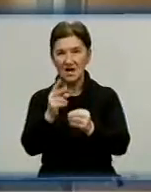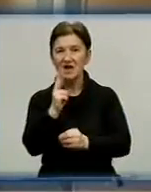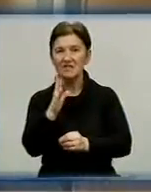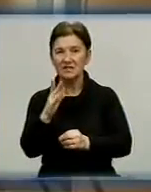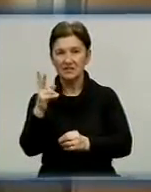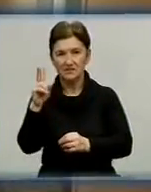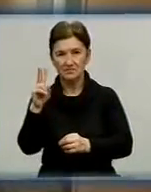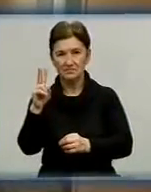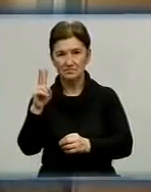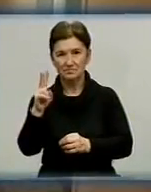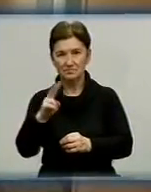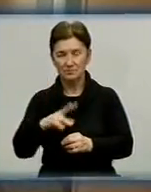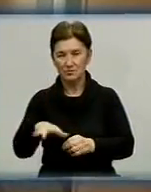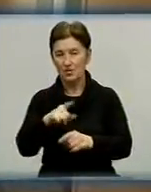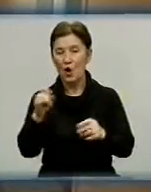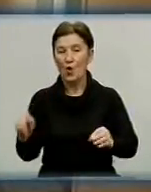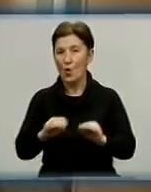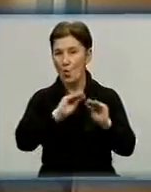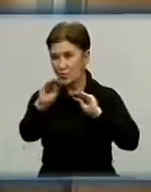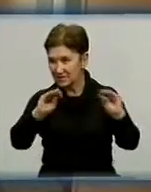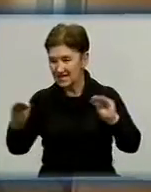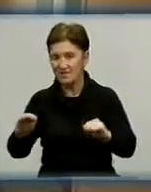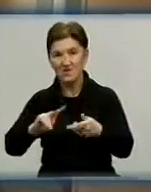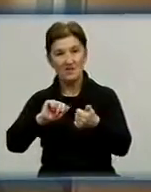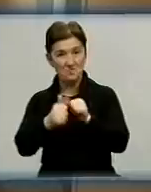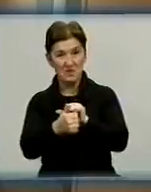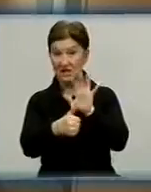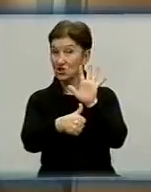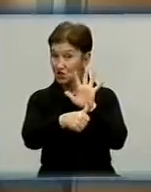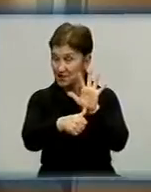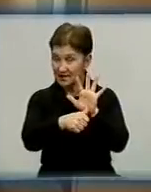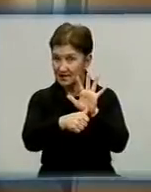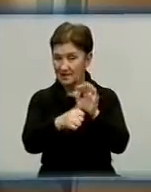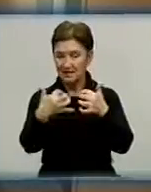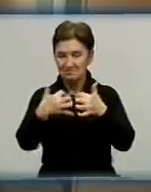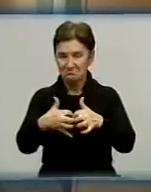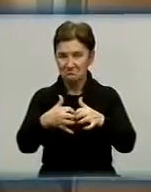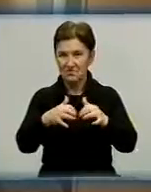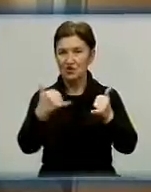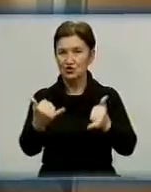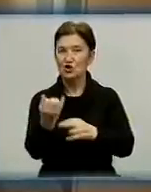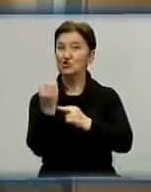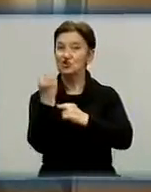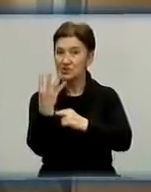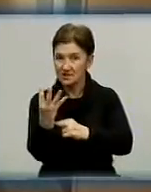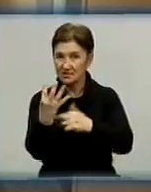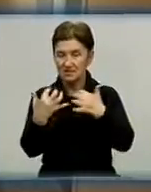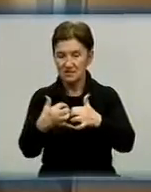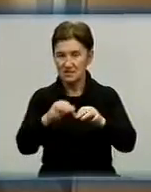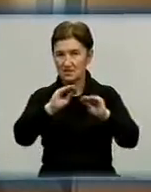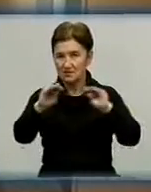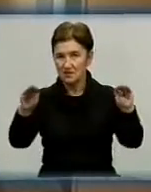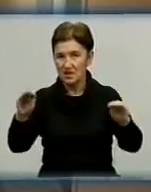дозволило встановити в цьому залі місце шести машин, які там були. Зараз машин 14. Це 14